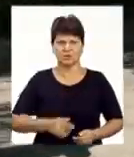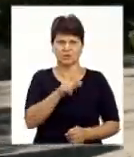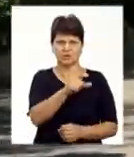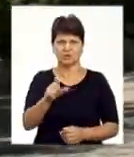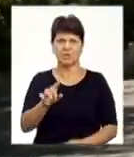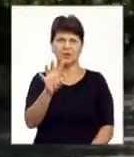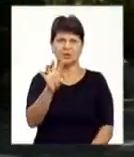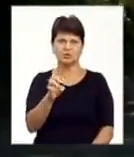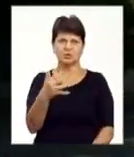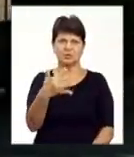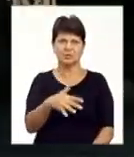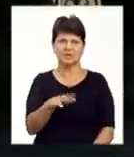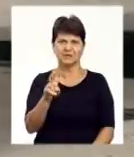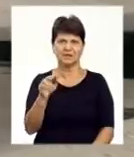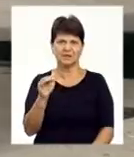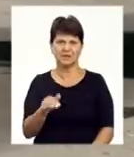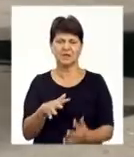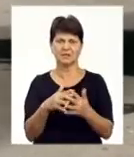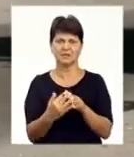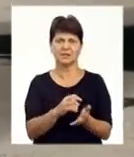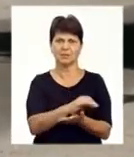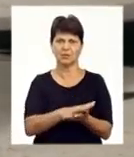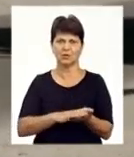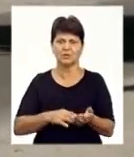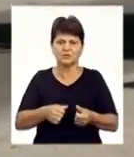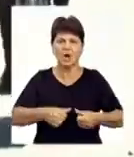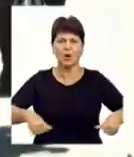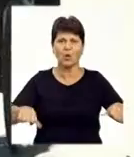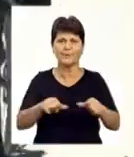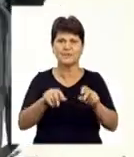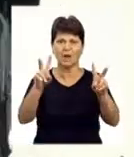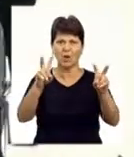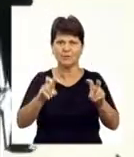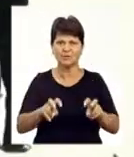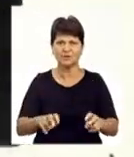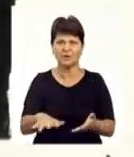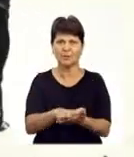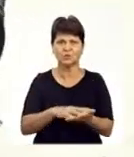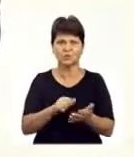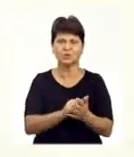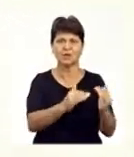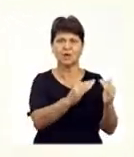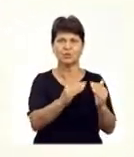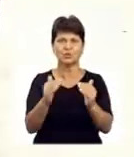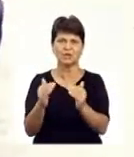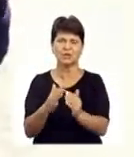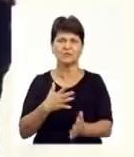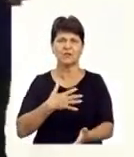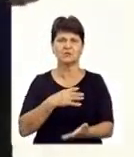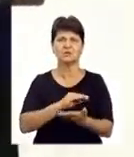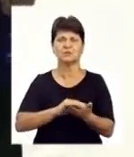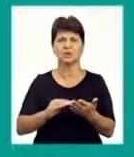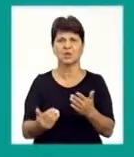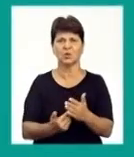452 тисячі гривень. У селі продовжує працювати комісія з обстеження пошкоджених будинків. Вікторія Гетьман, Володимир Черніков,